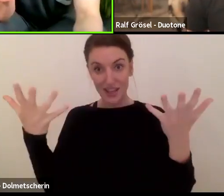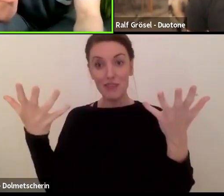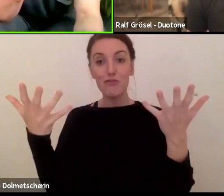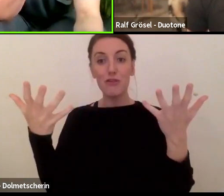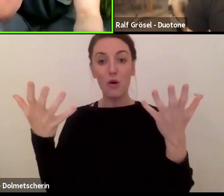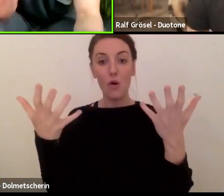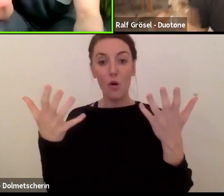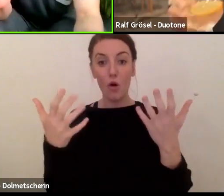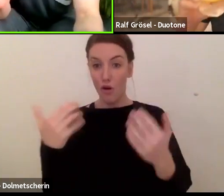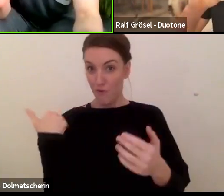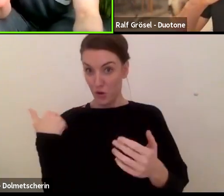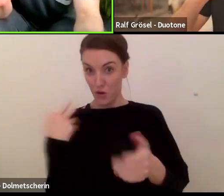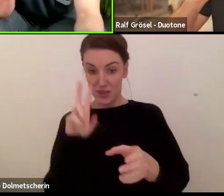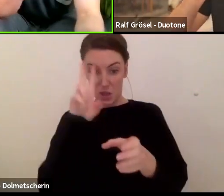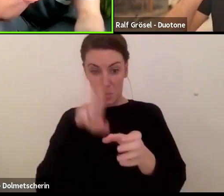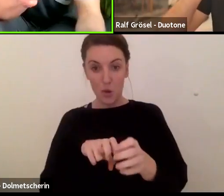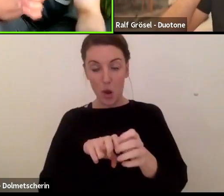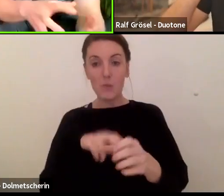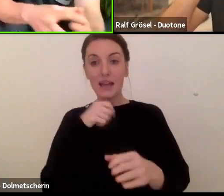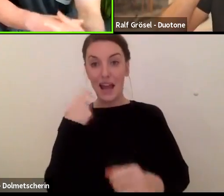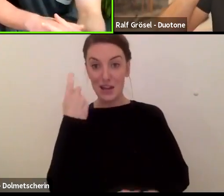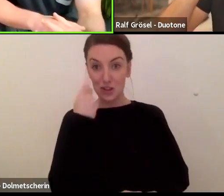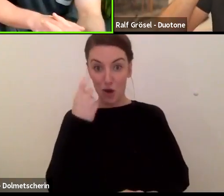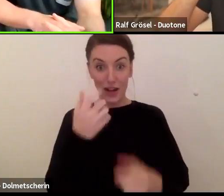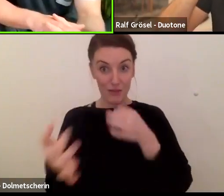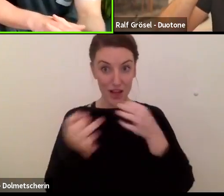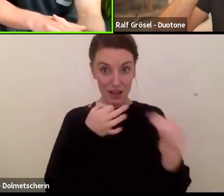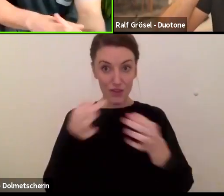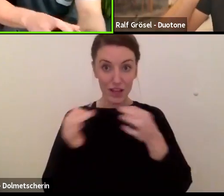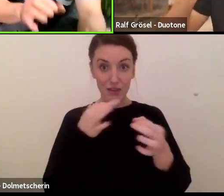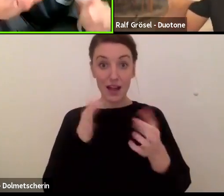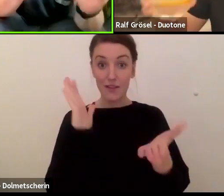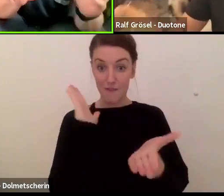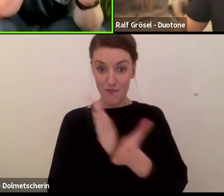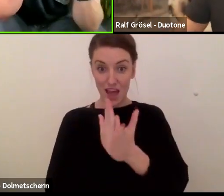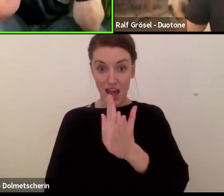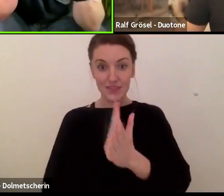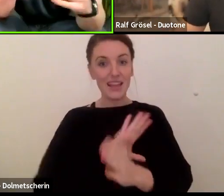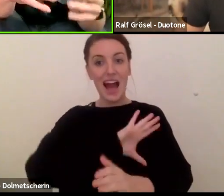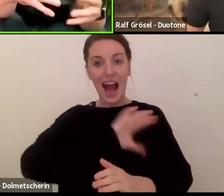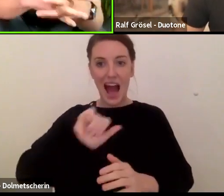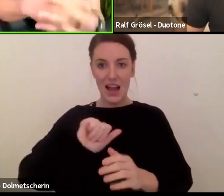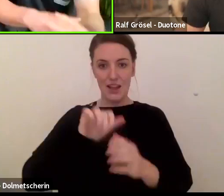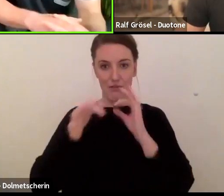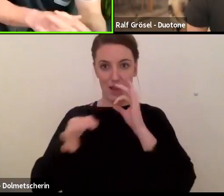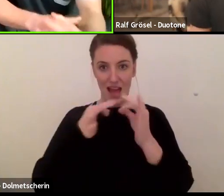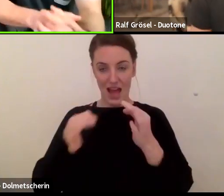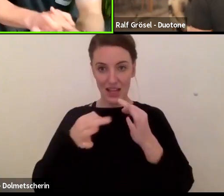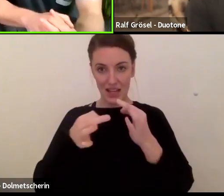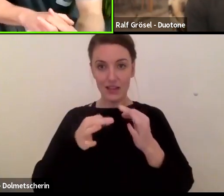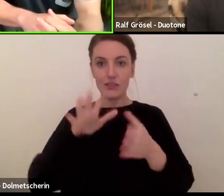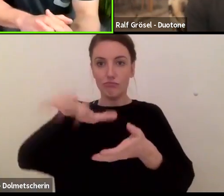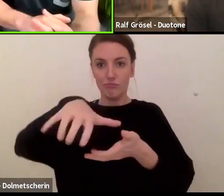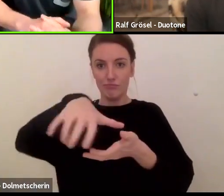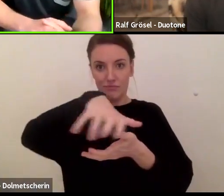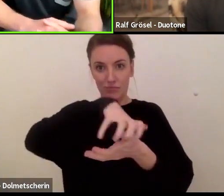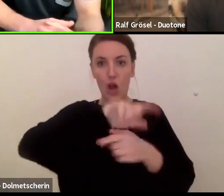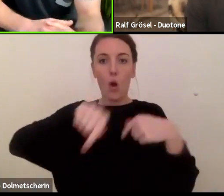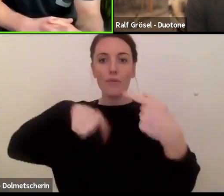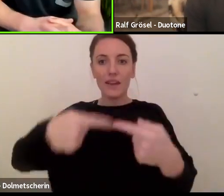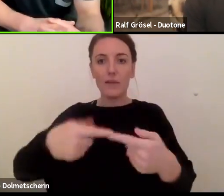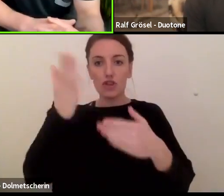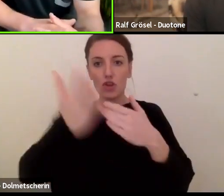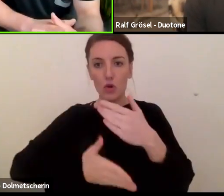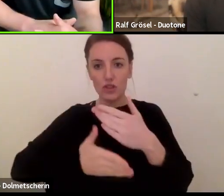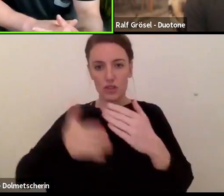nachher kommt auch noch auf Facebook ein Post nach diesem Meeting. Und da könnt ihr alle Fragen, die jetzt noch nicht beantwortet sind, reinschreiben. Und der